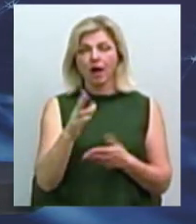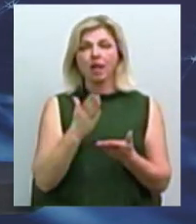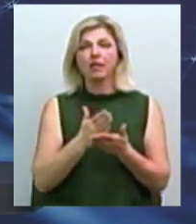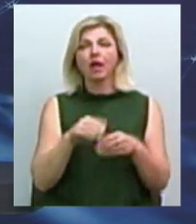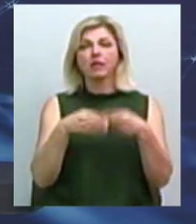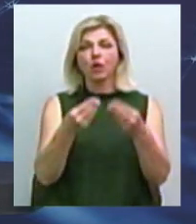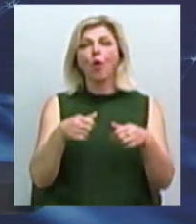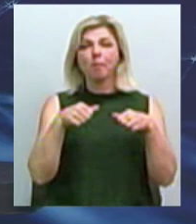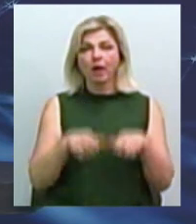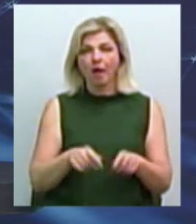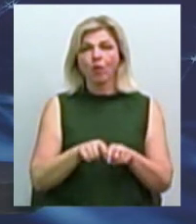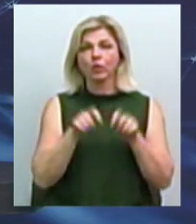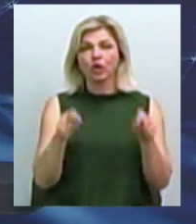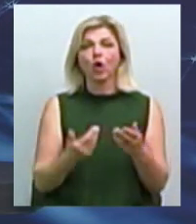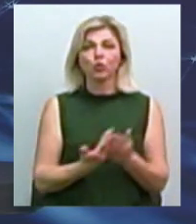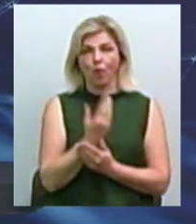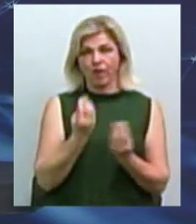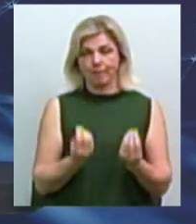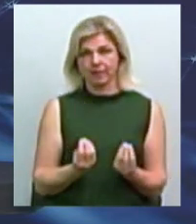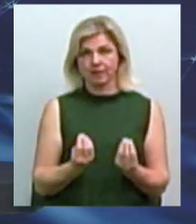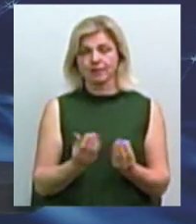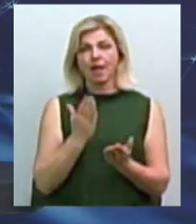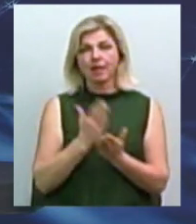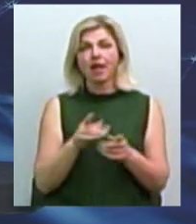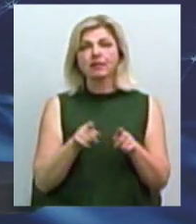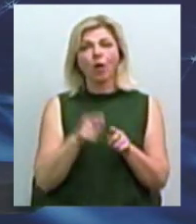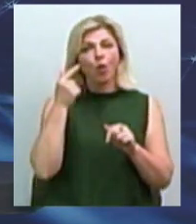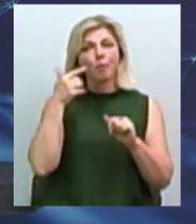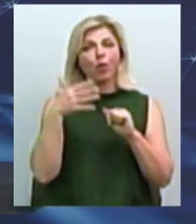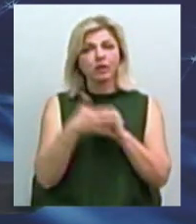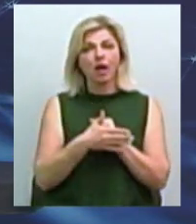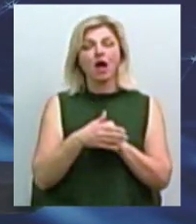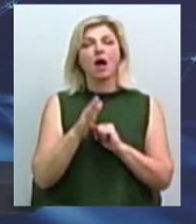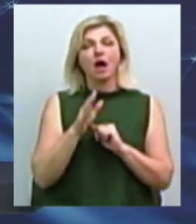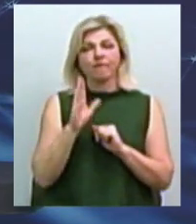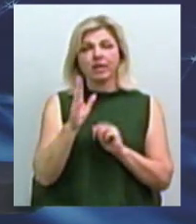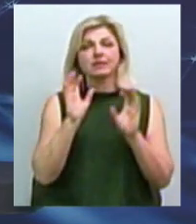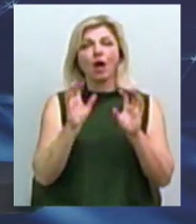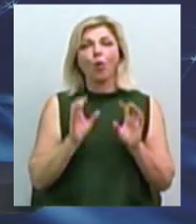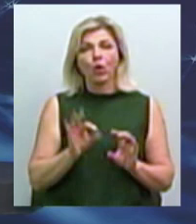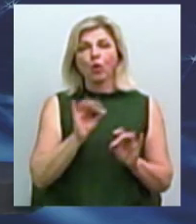нового бізнесу. Тобто є таке поняття в законі про захист прав споживачів